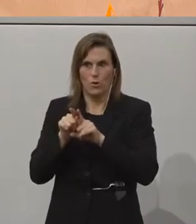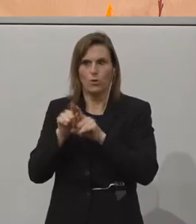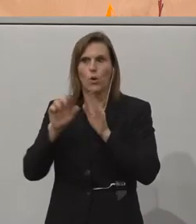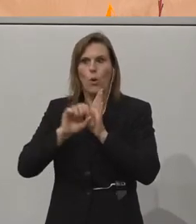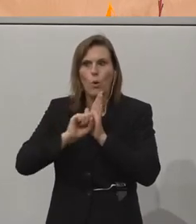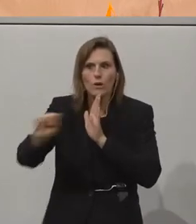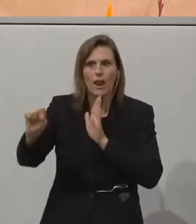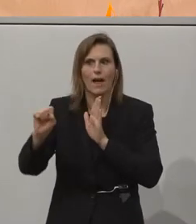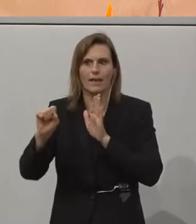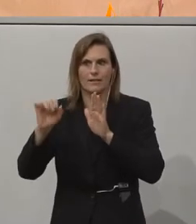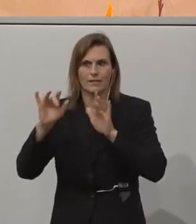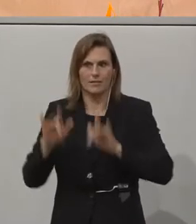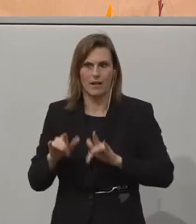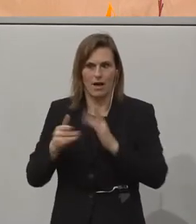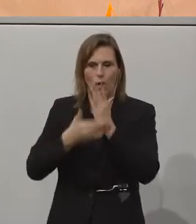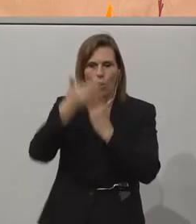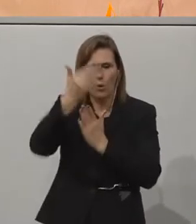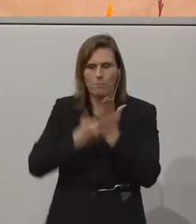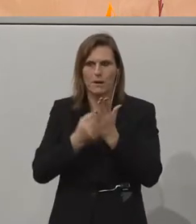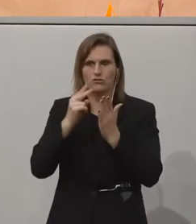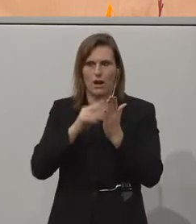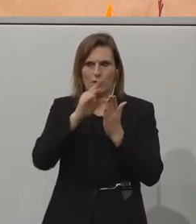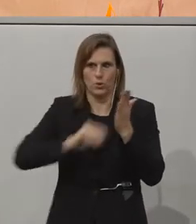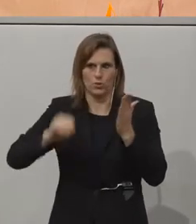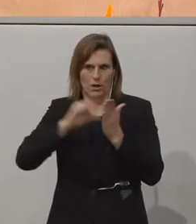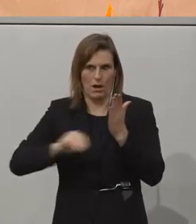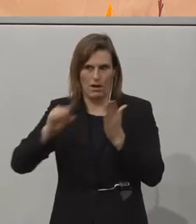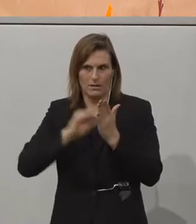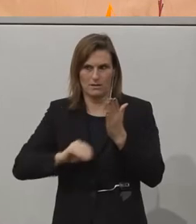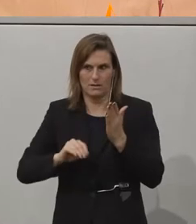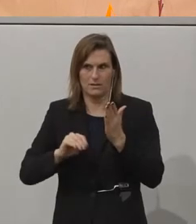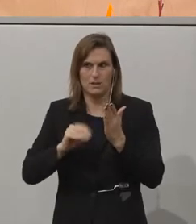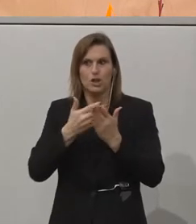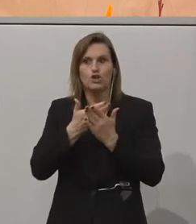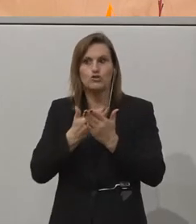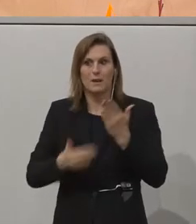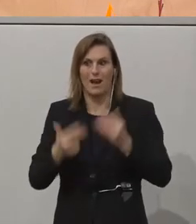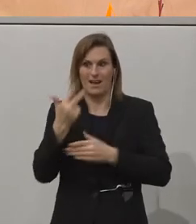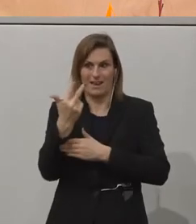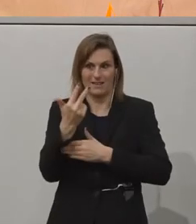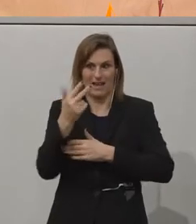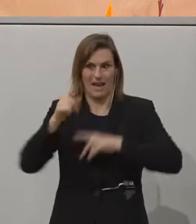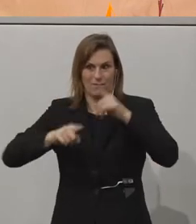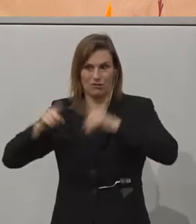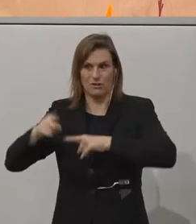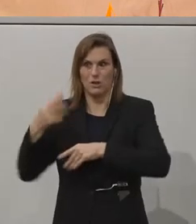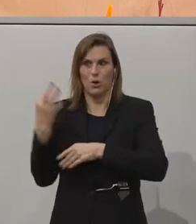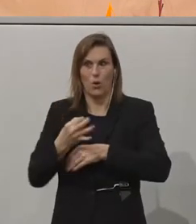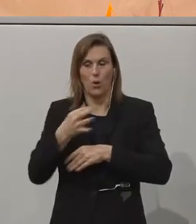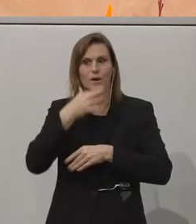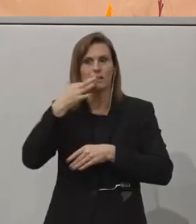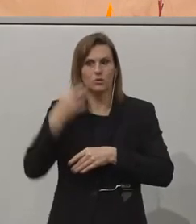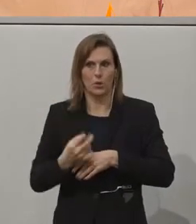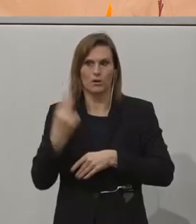-Website hineinstellen. Es wird die dreisprachig in Zukunft geben, heute Deutsch und